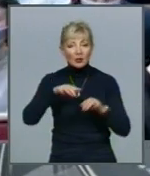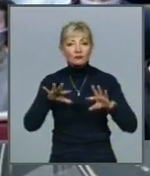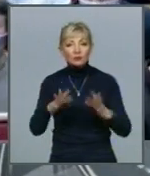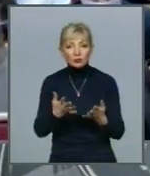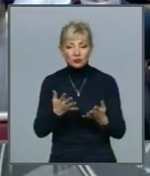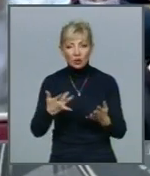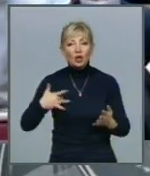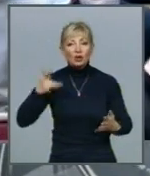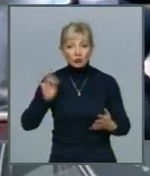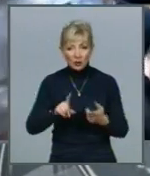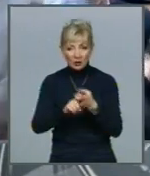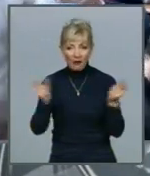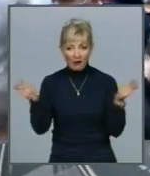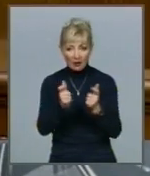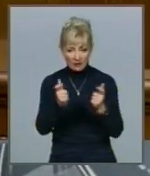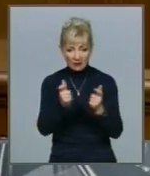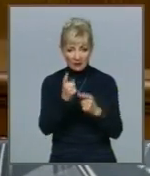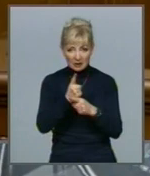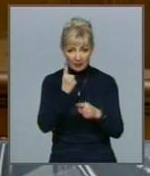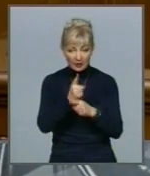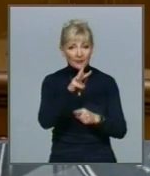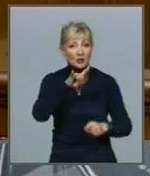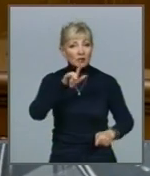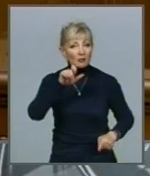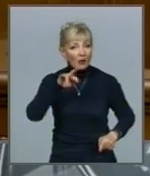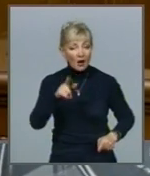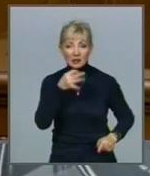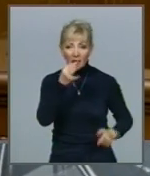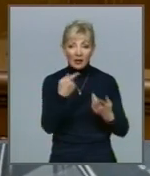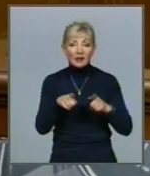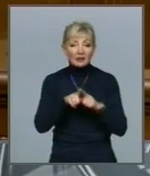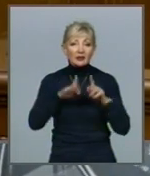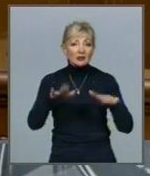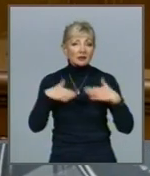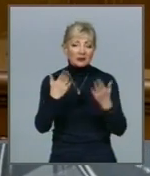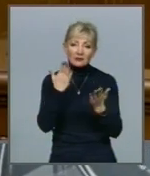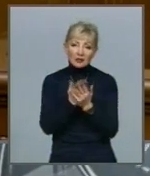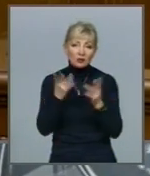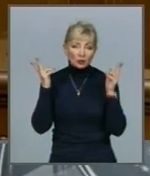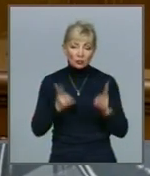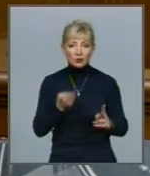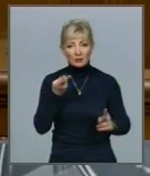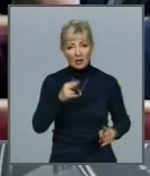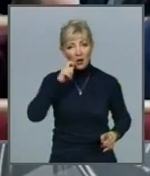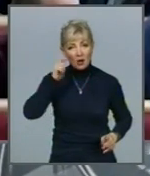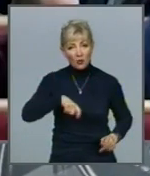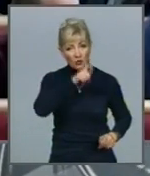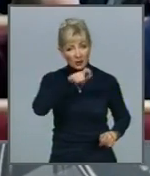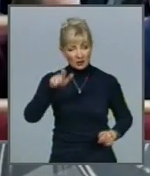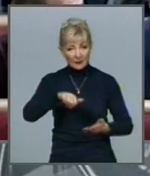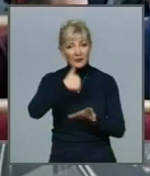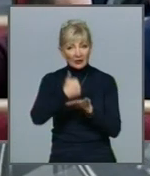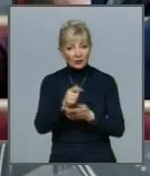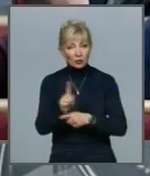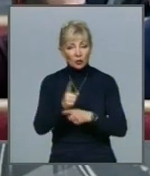карантинних обмежень Прем'єр-міністр Денис Шмигаль зазначив, що такі ініціативи є необхідними для українців Основні норми